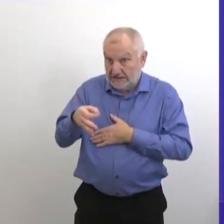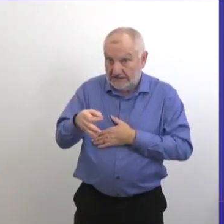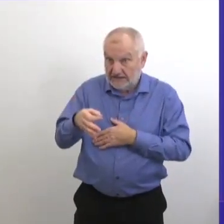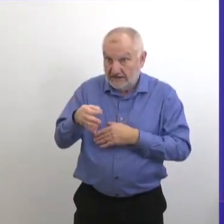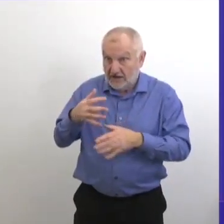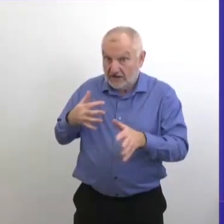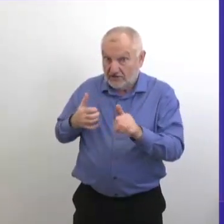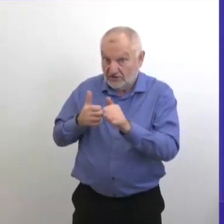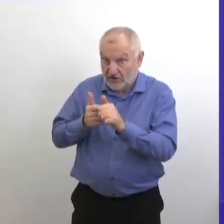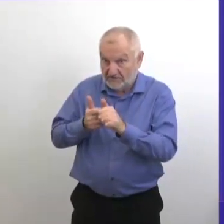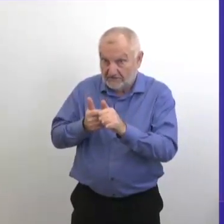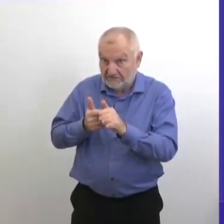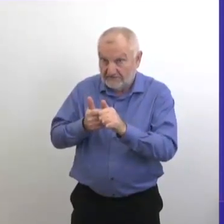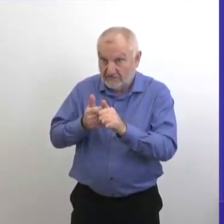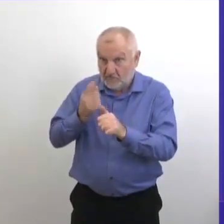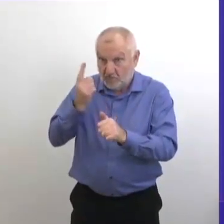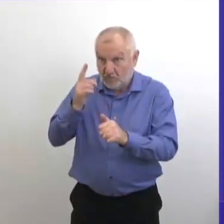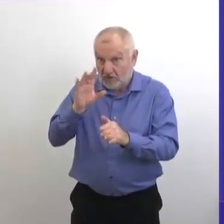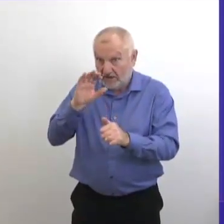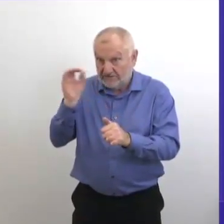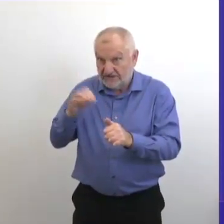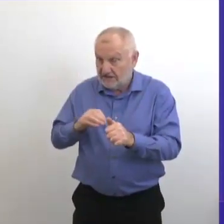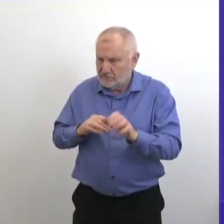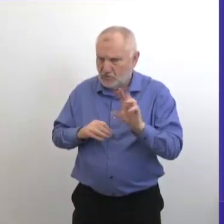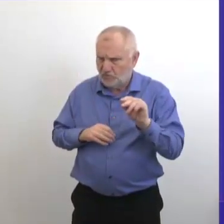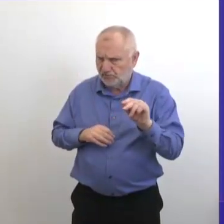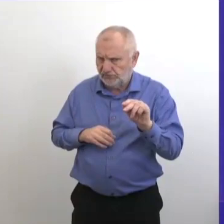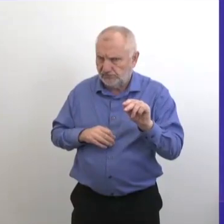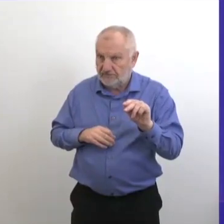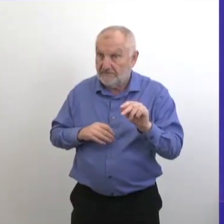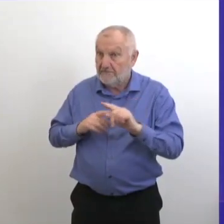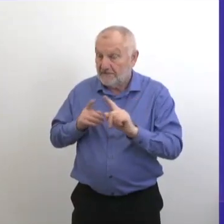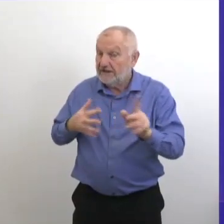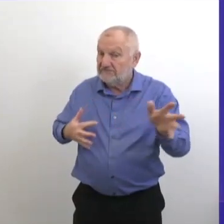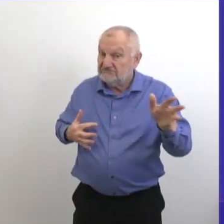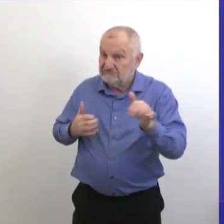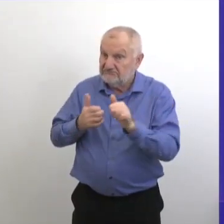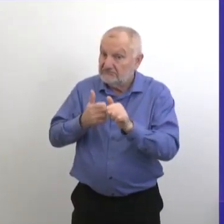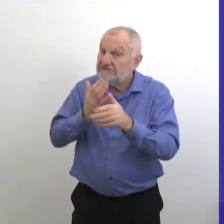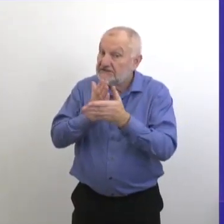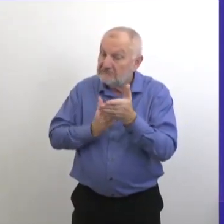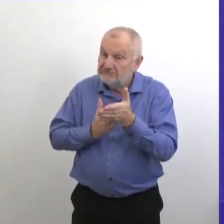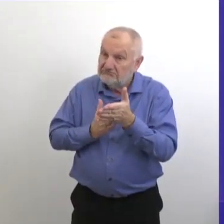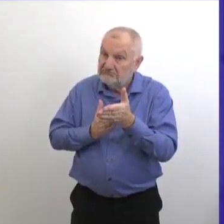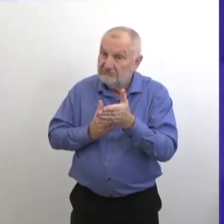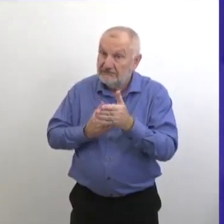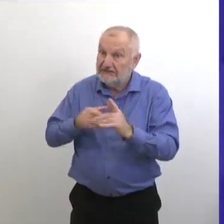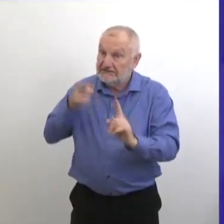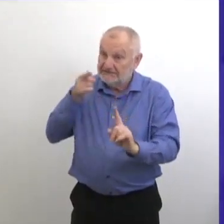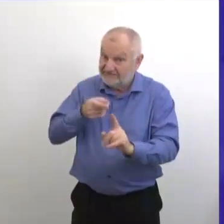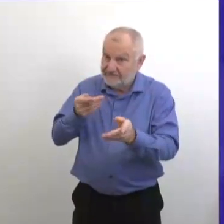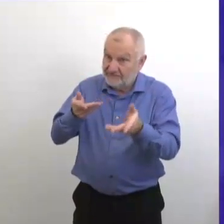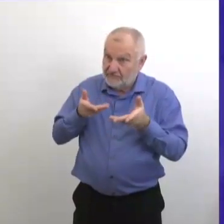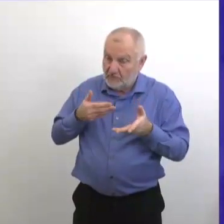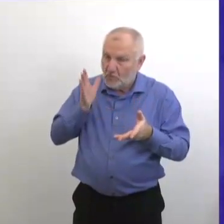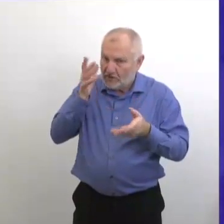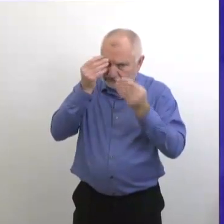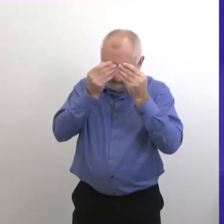avec tout ce qui avait été annulé au printemps. Je n'ai pas ça avec moi, mais je peux certainement obtenir ces détails et vous les transmettre.